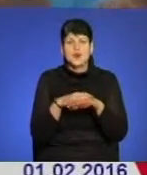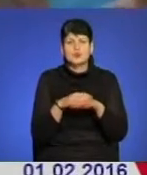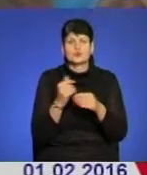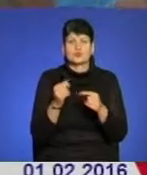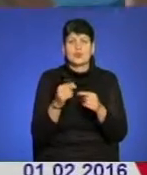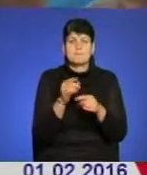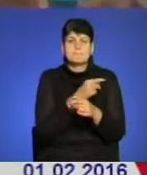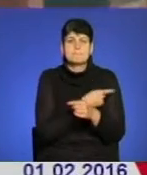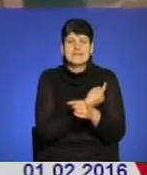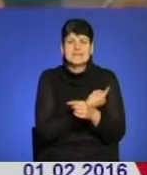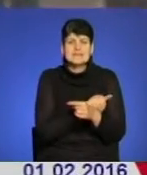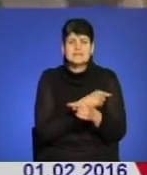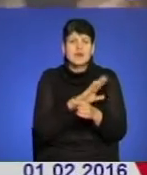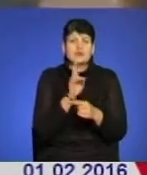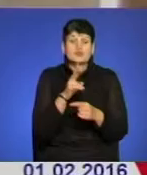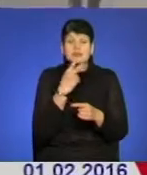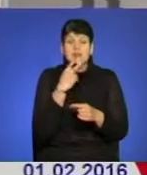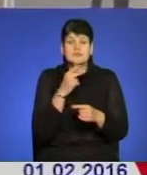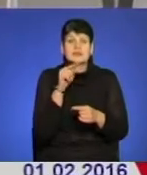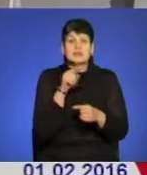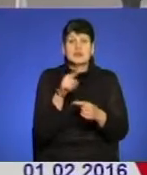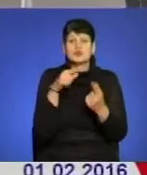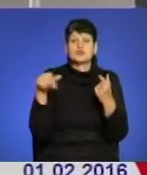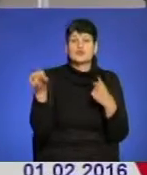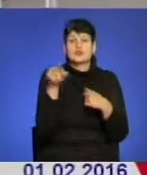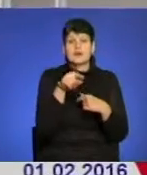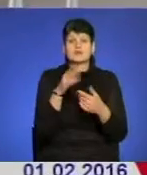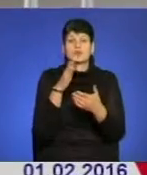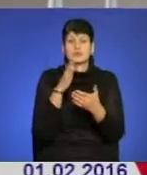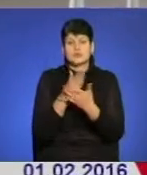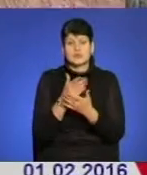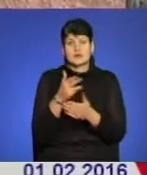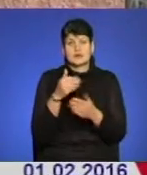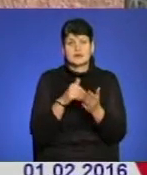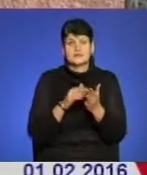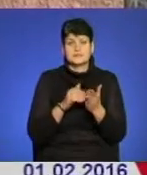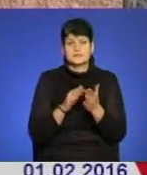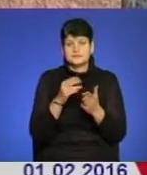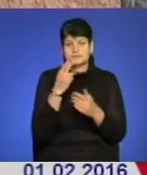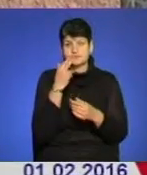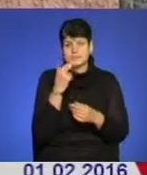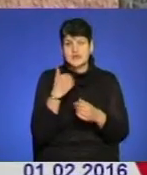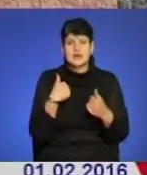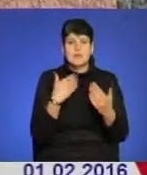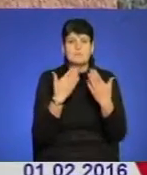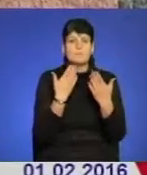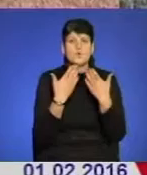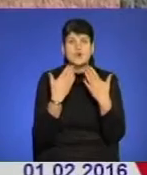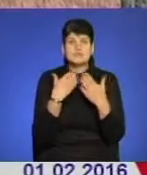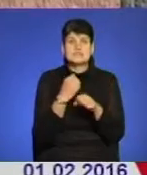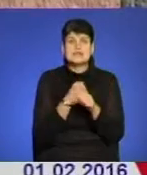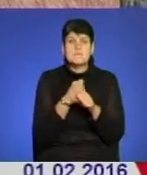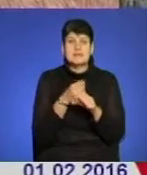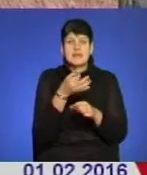А є й такі, які взагалі не зважають на те, що навколо циркулює небезпечний вірус. Я порадився з аптекаром, мені дали